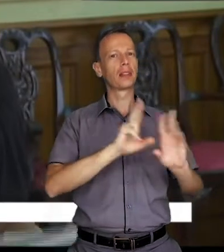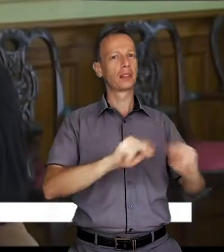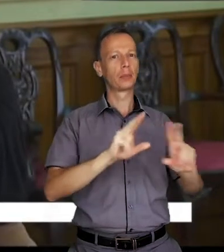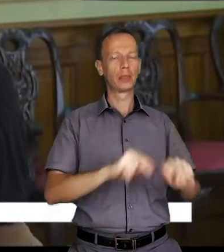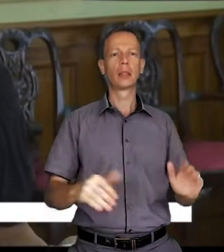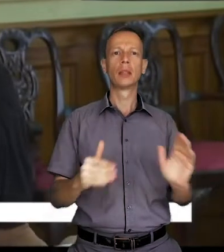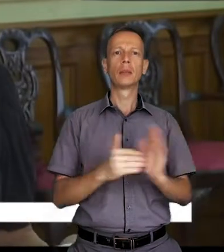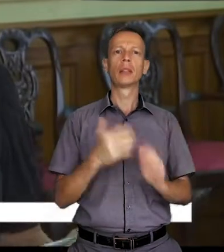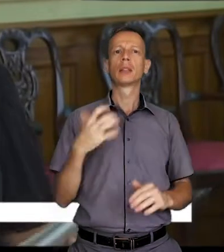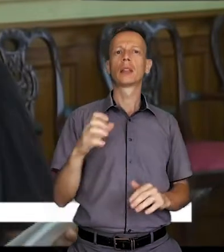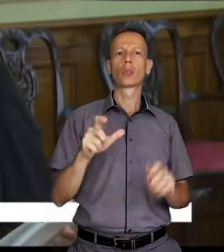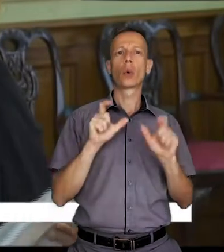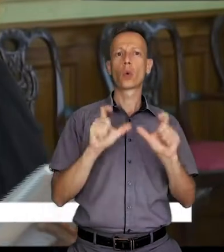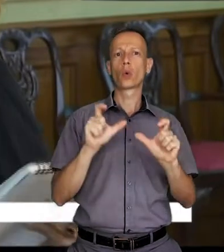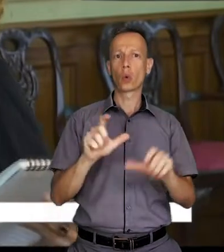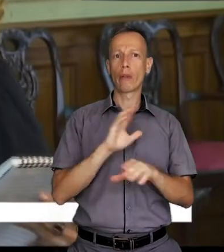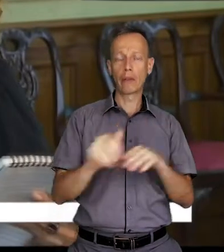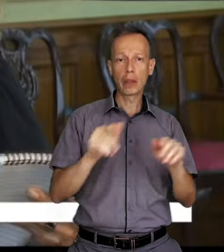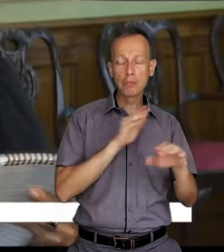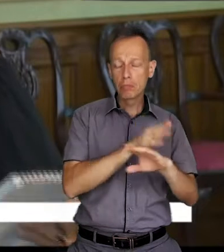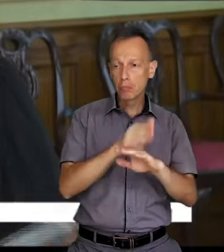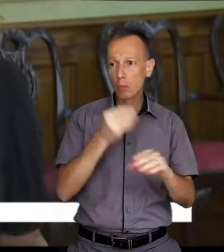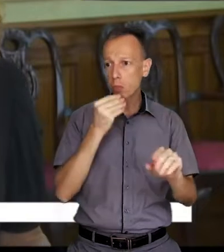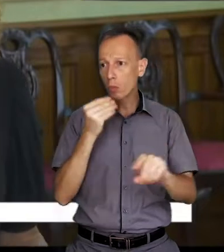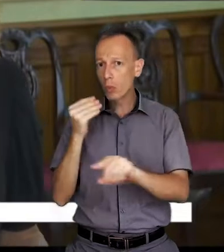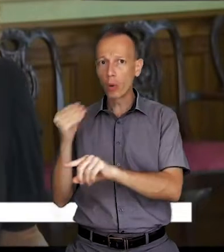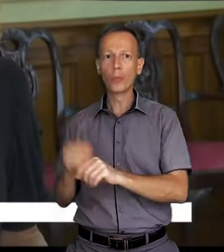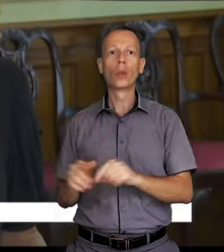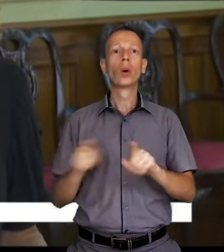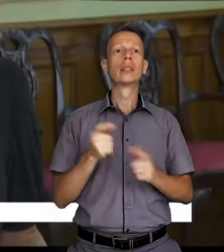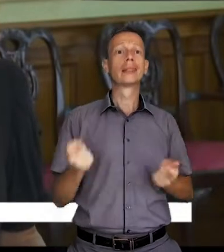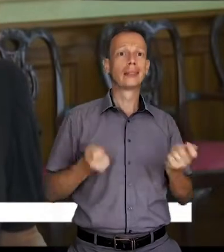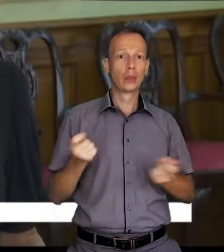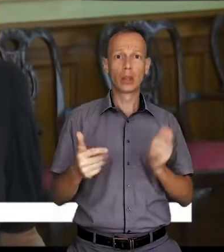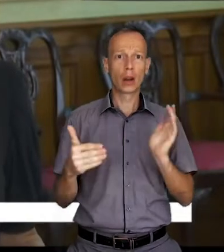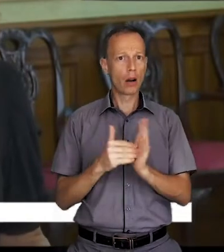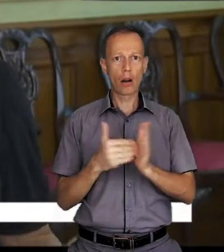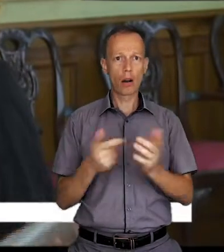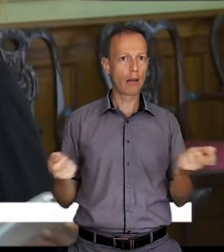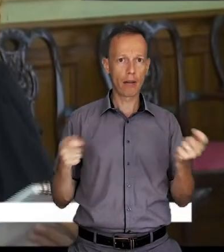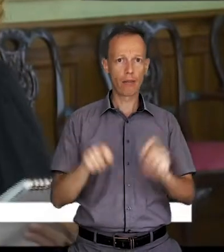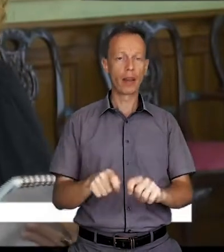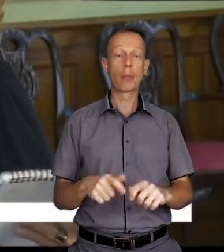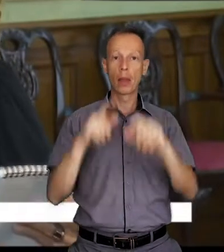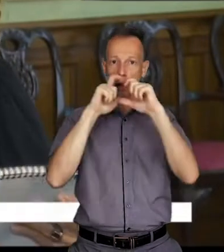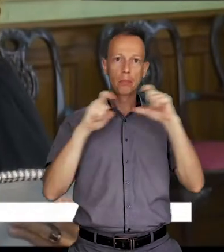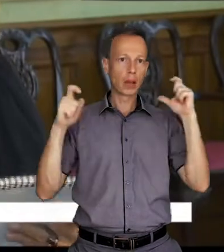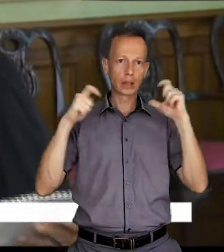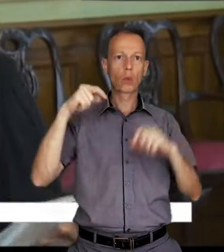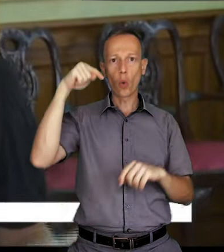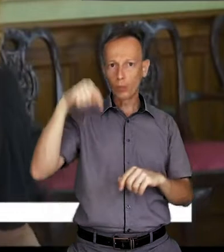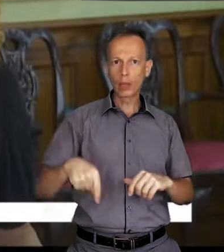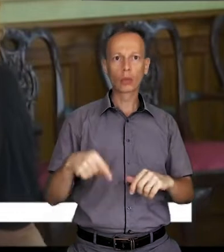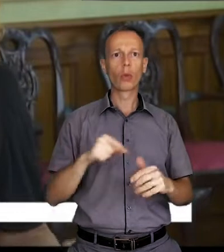Dominique Sorin, avec 1 500 contrôles qui ont été effectués depuis le début de ces restrictions. Les discothèques vont rester